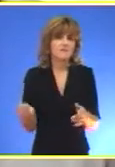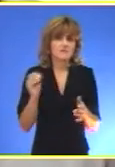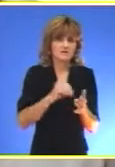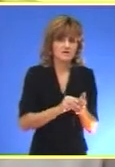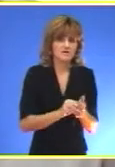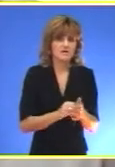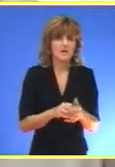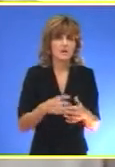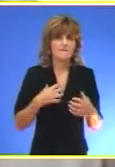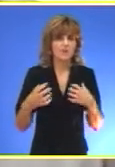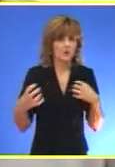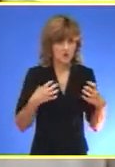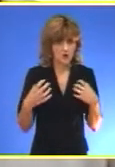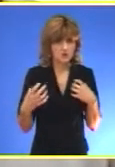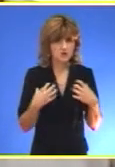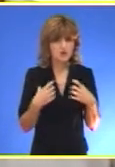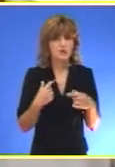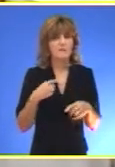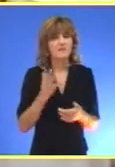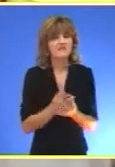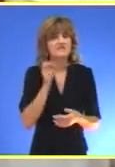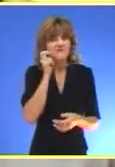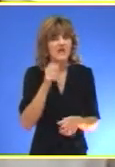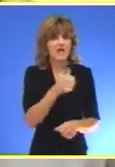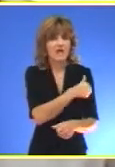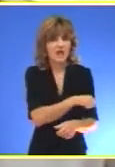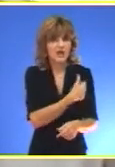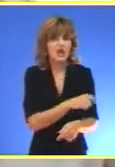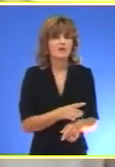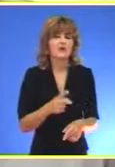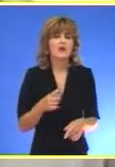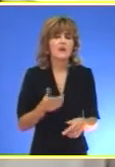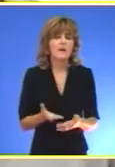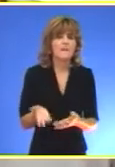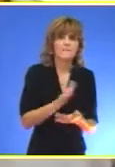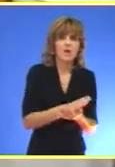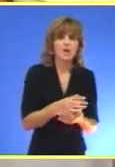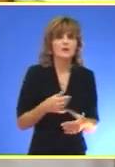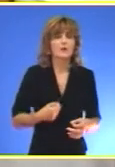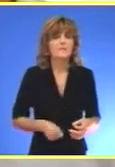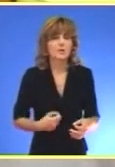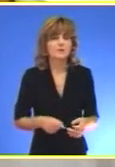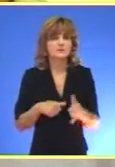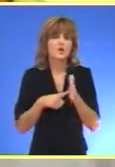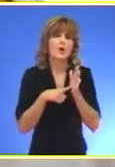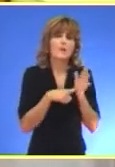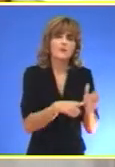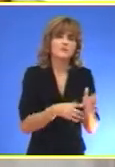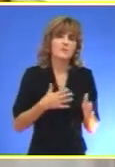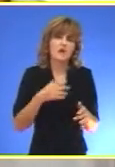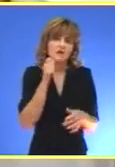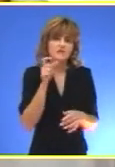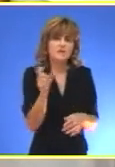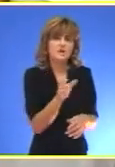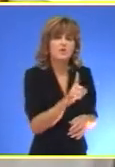pozorište Mi se trudimo svage godine Da pored muzike Uvijek Uvijek Klužamo našim građanima